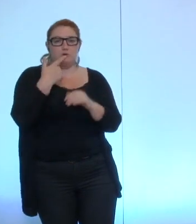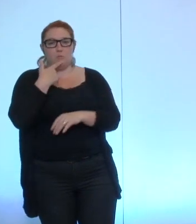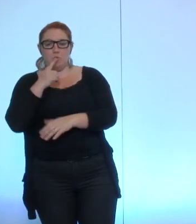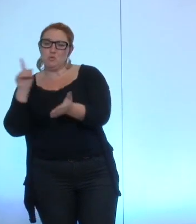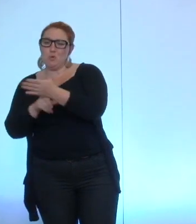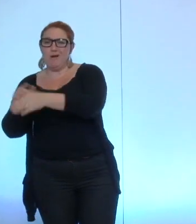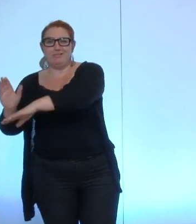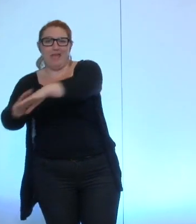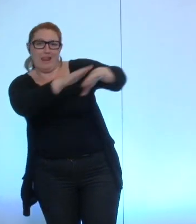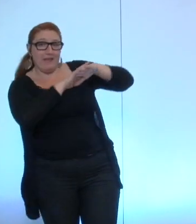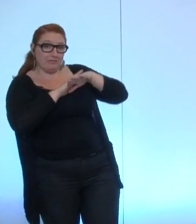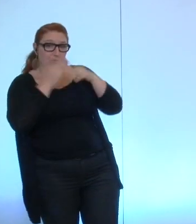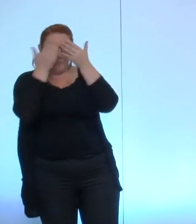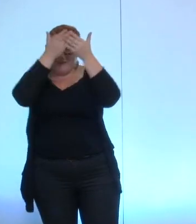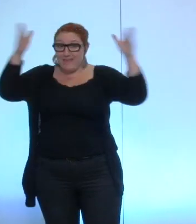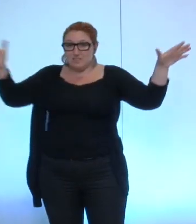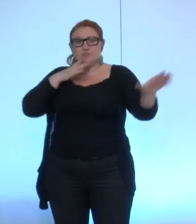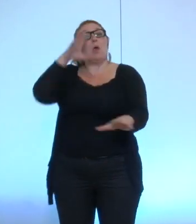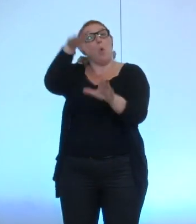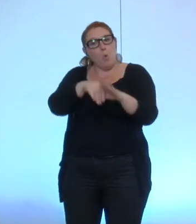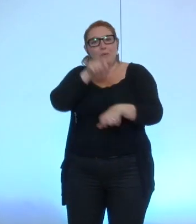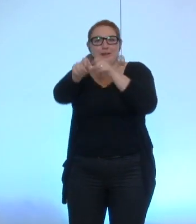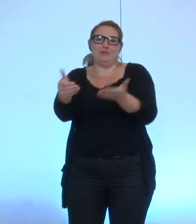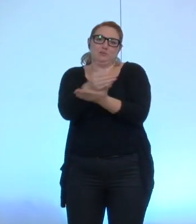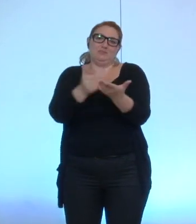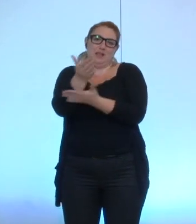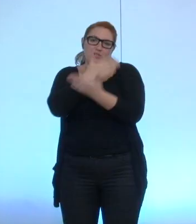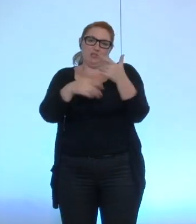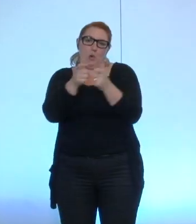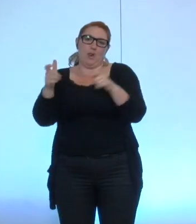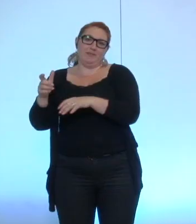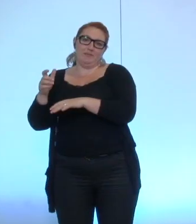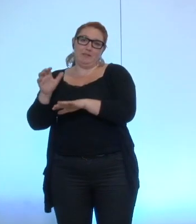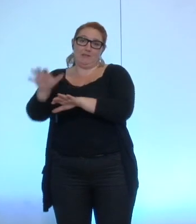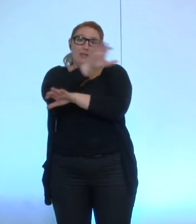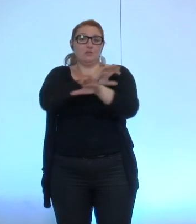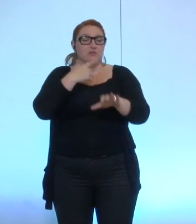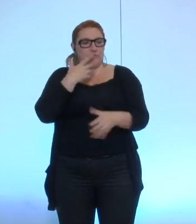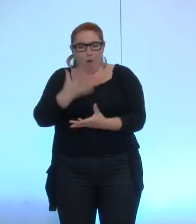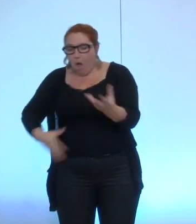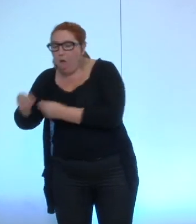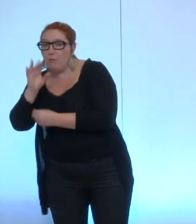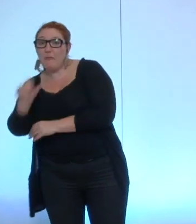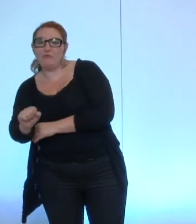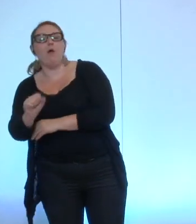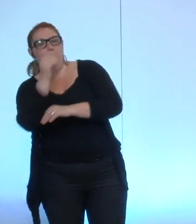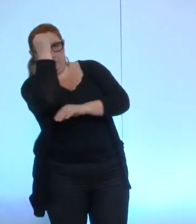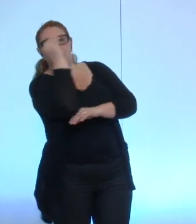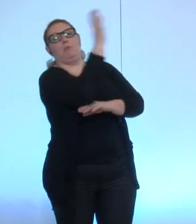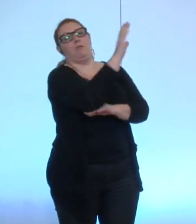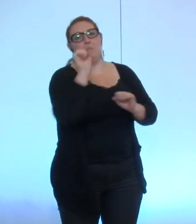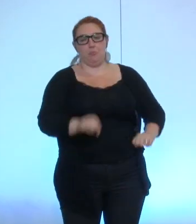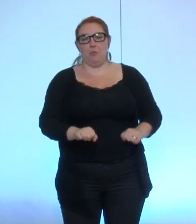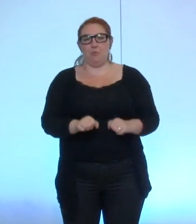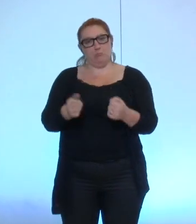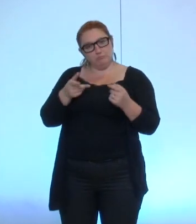employés des collectivités territoriales afin de dénoncer toute malversation dont ils auraient connaissance et elle propose des